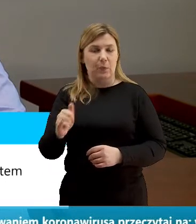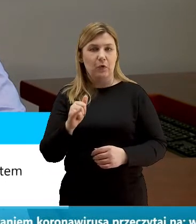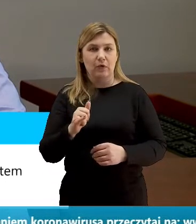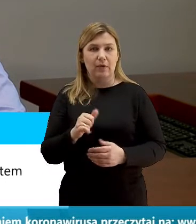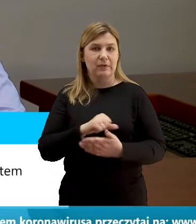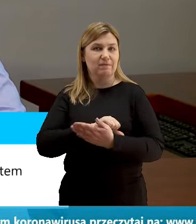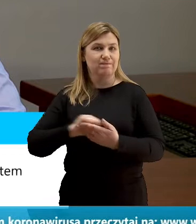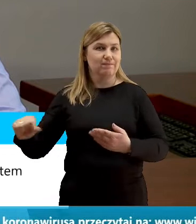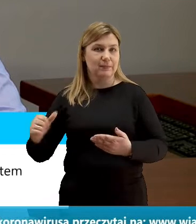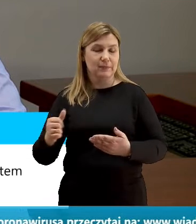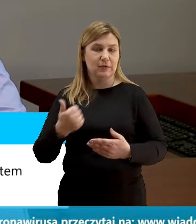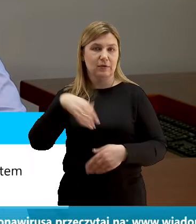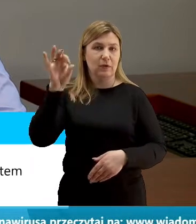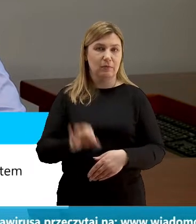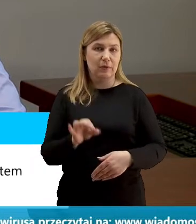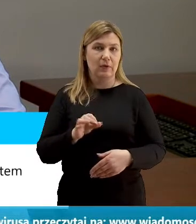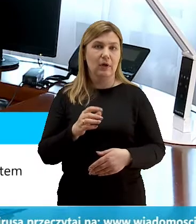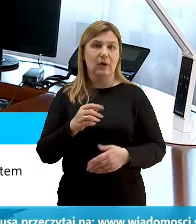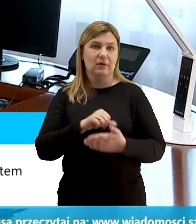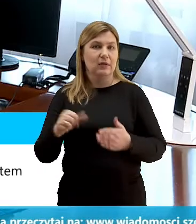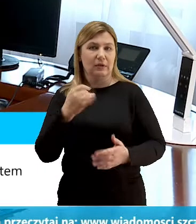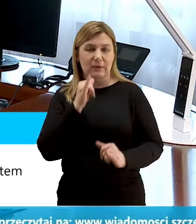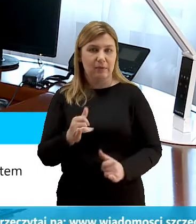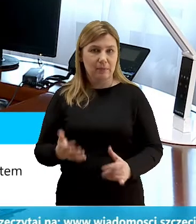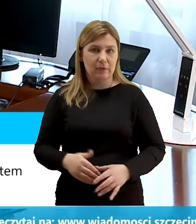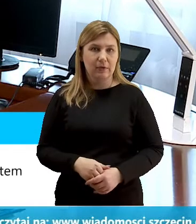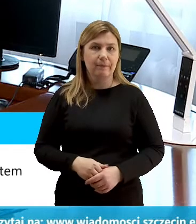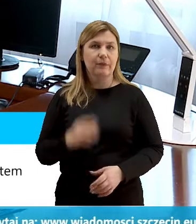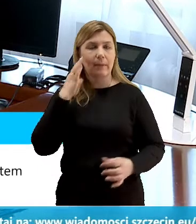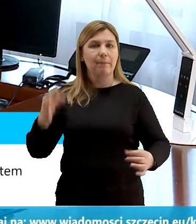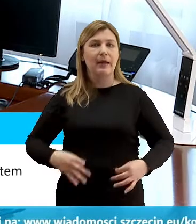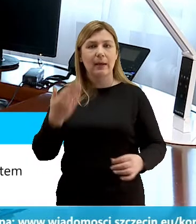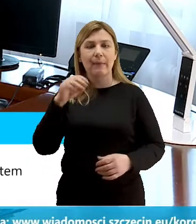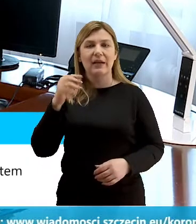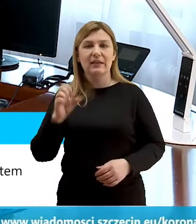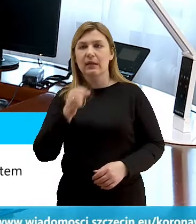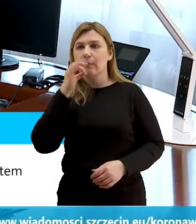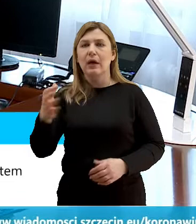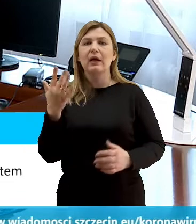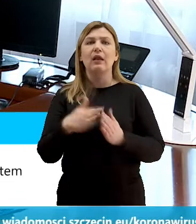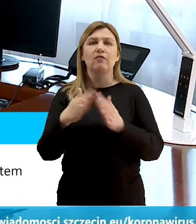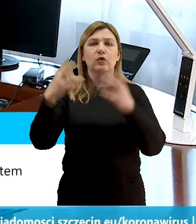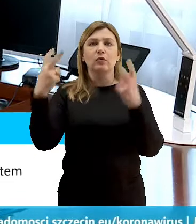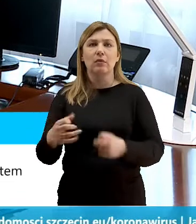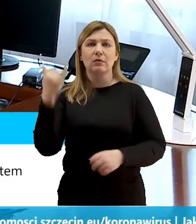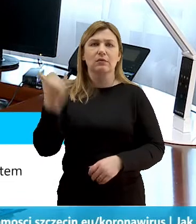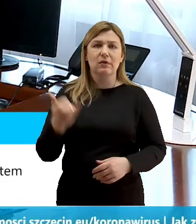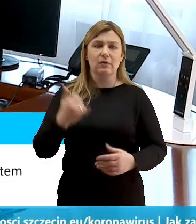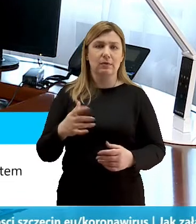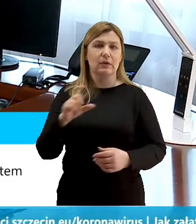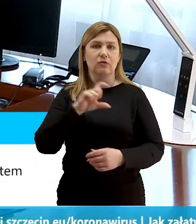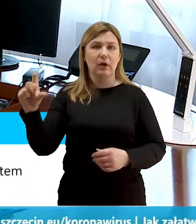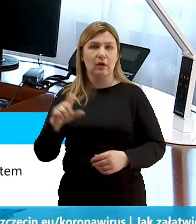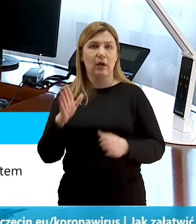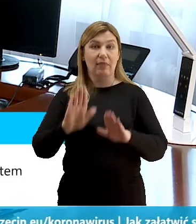w 100% jeszcze z tego podkreślam wyeliminować. Pani Martyna pyta, ile czasu mamy siedzieć w domu z dziećmi, bo na razie to dwa